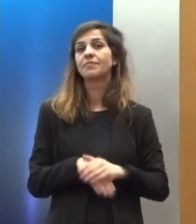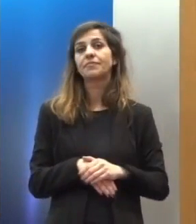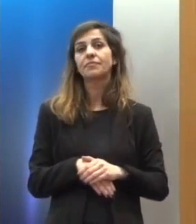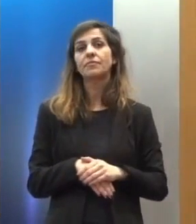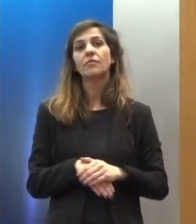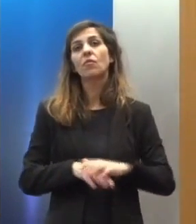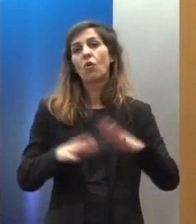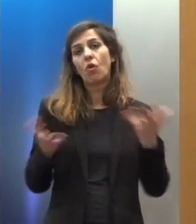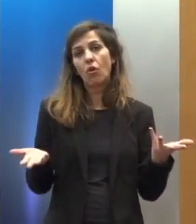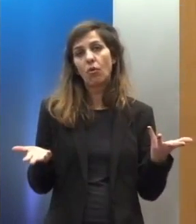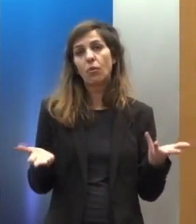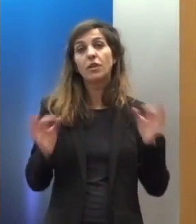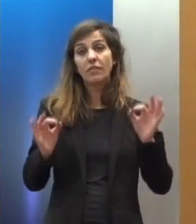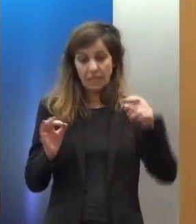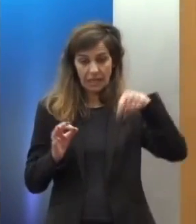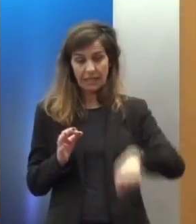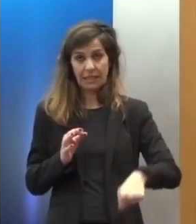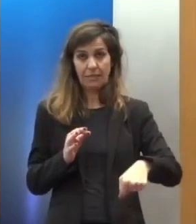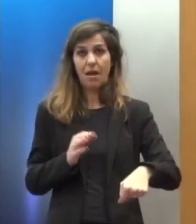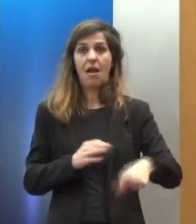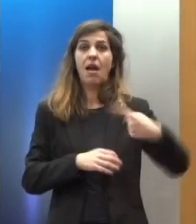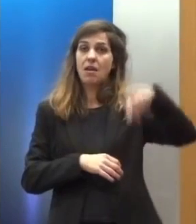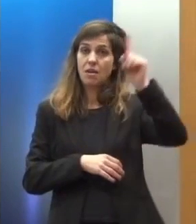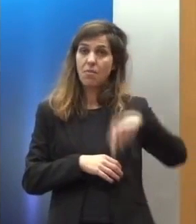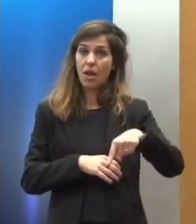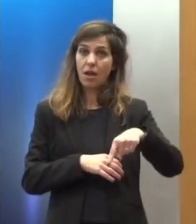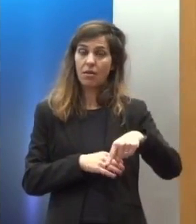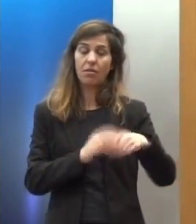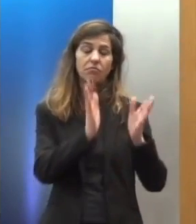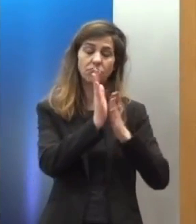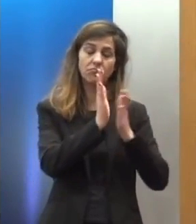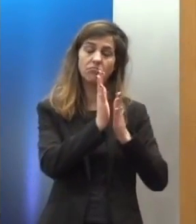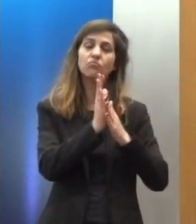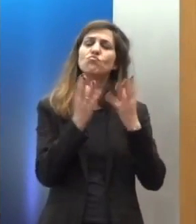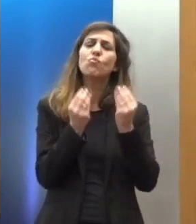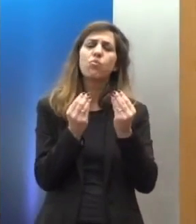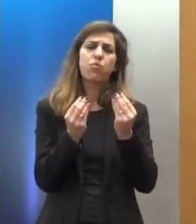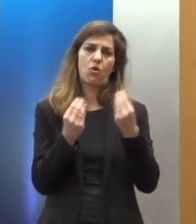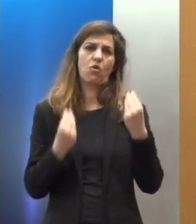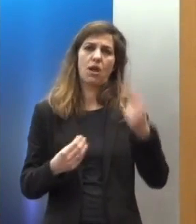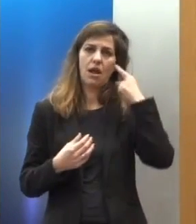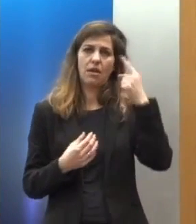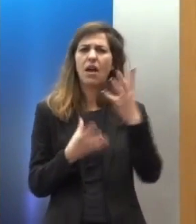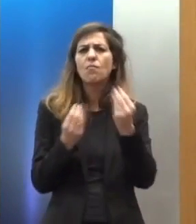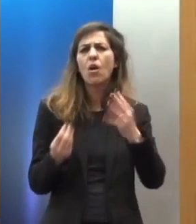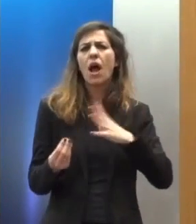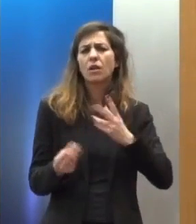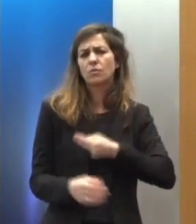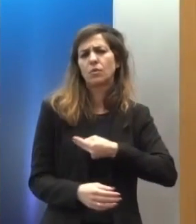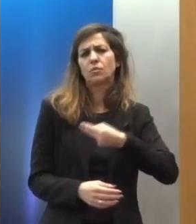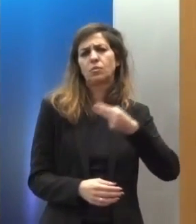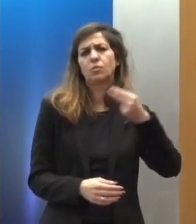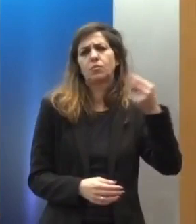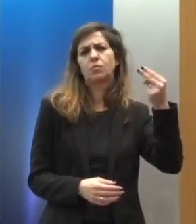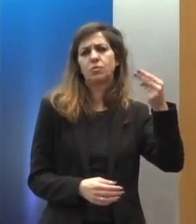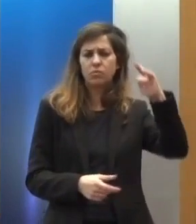μπορεί κανείς παρά να χαιρετήσει πρωτοβουλίες όπως σημερινή με τη συμμετοχή νομικών και άλλων επιστημόνων και στελεχών υψηλού επίπεδου και